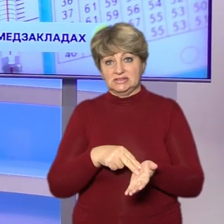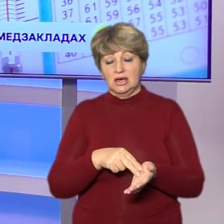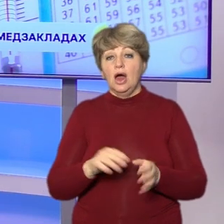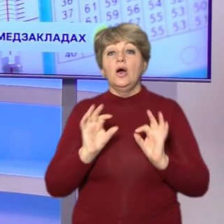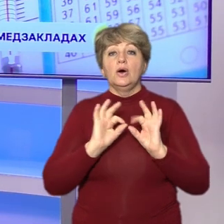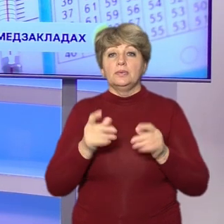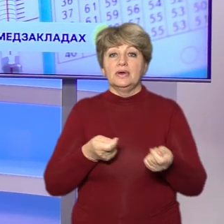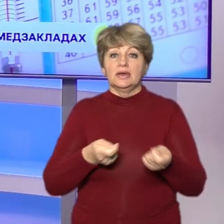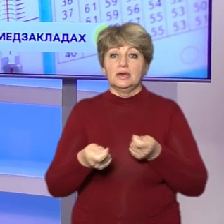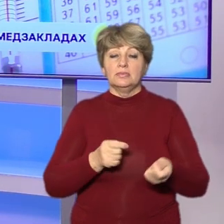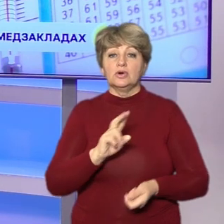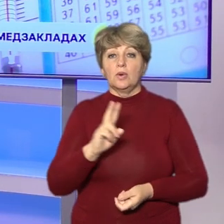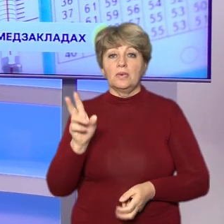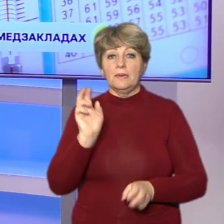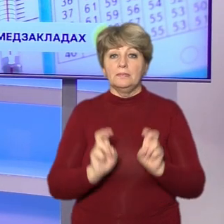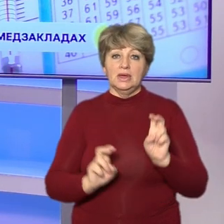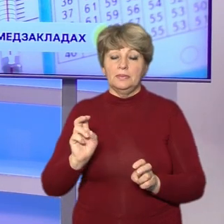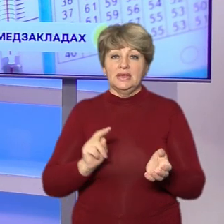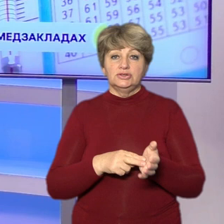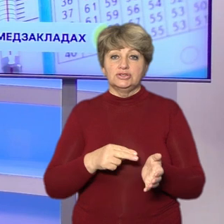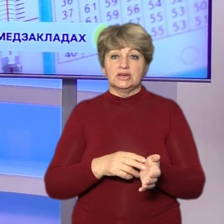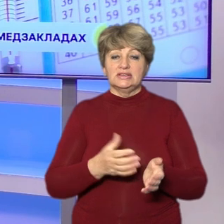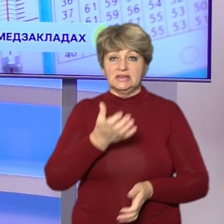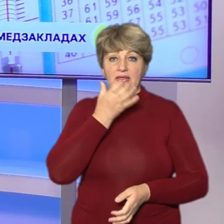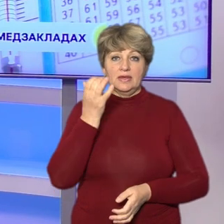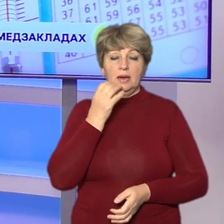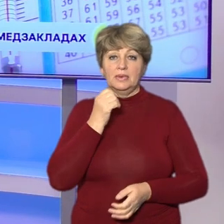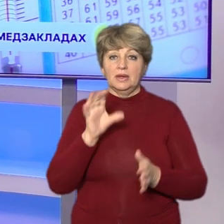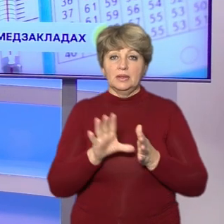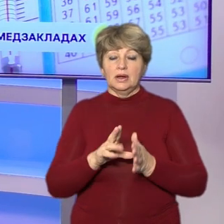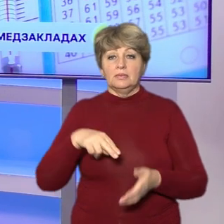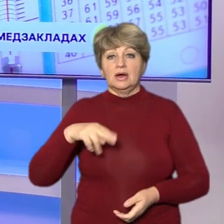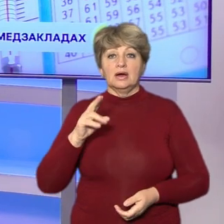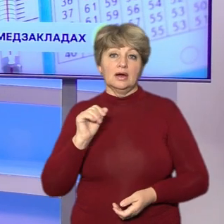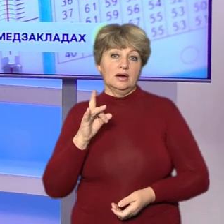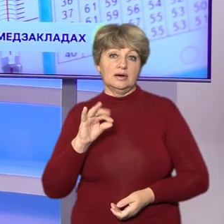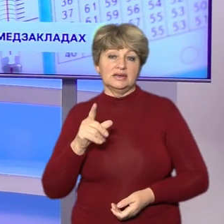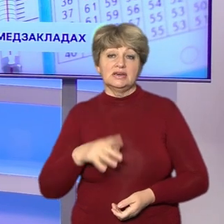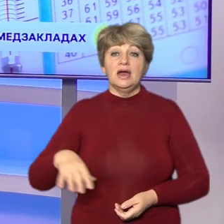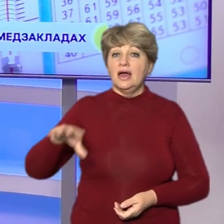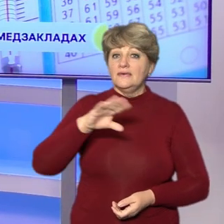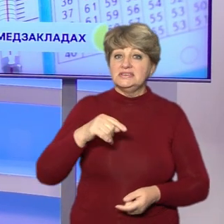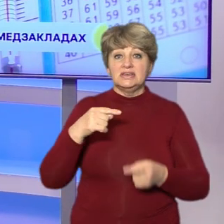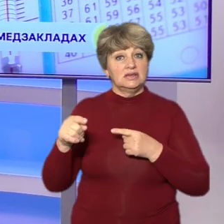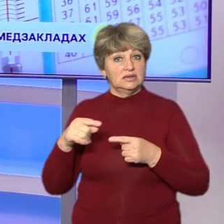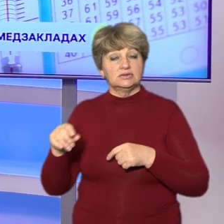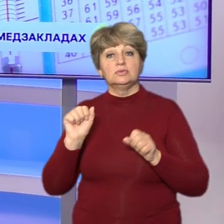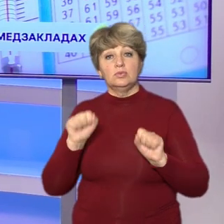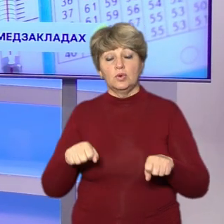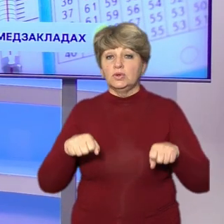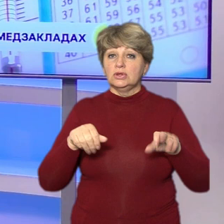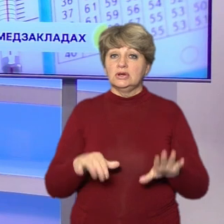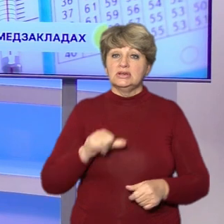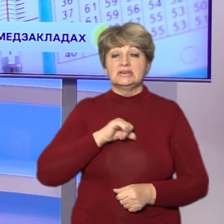Розповів керівник комунального підприємства Черкаси «Теплокомуненерго» Павло Карась. Всі інші медзаклади можуть вирішувати самостійно, коли